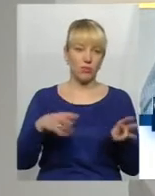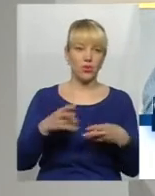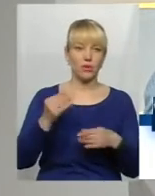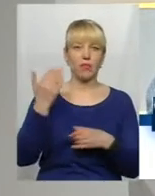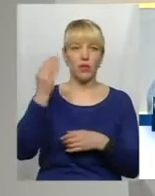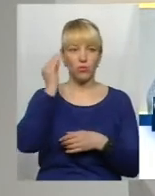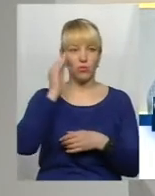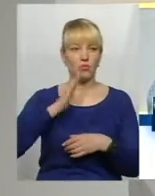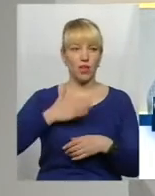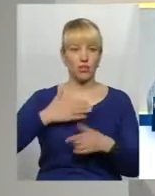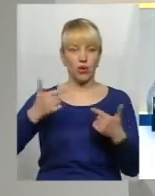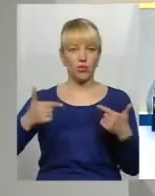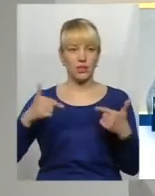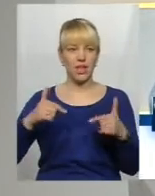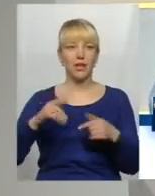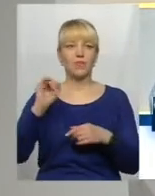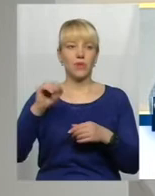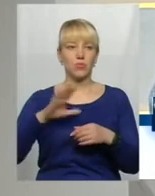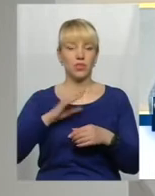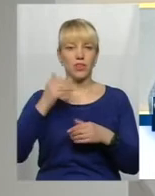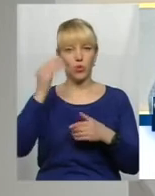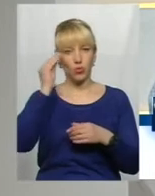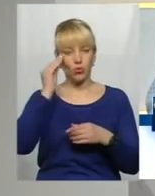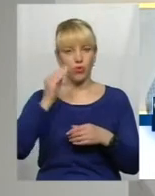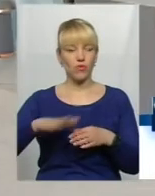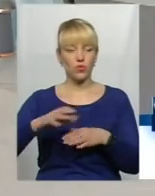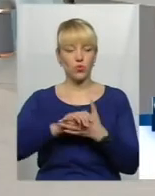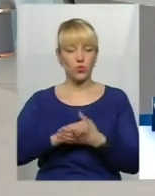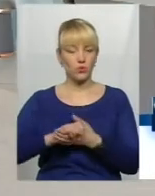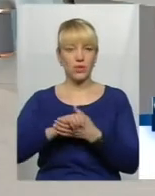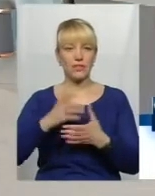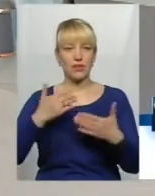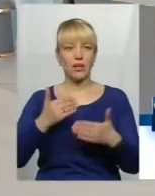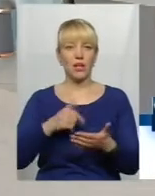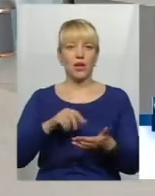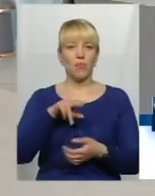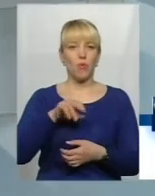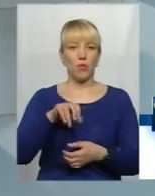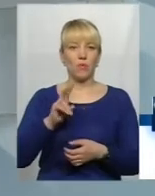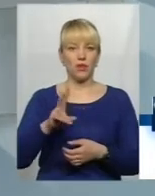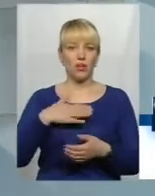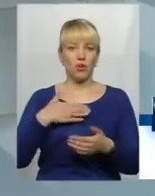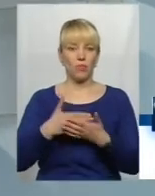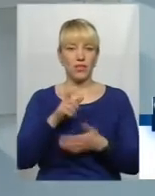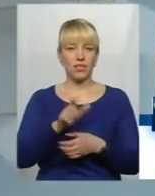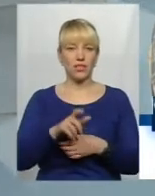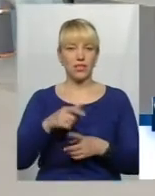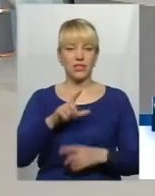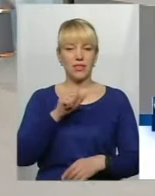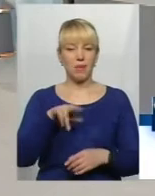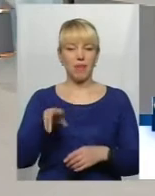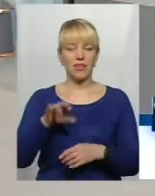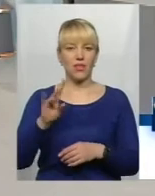думку наших гостей і, мабуть, на думку суспільства. Представляю наших гостей. Це Андрій Попик, громадський діяч, Ігор Западенка,